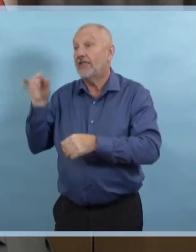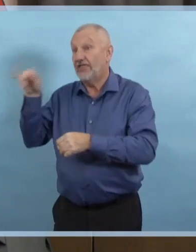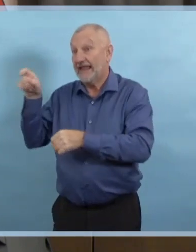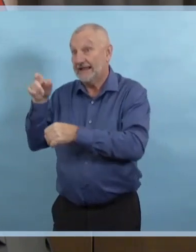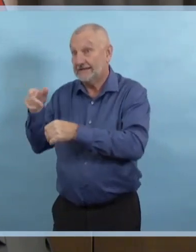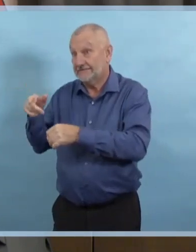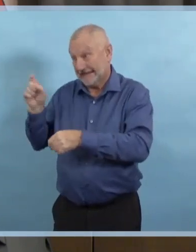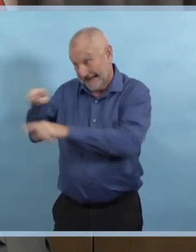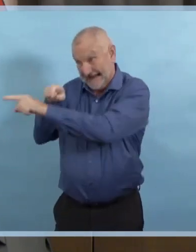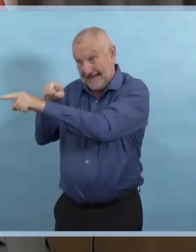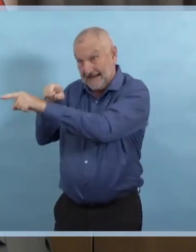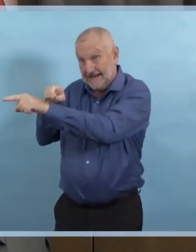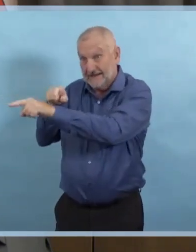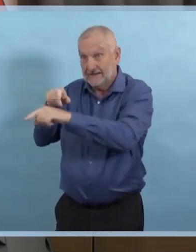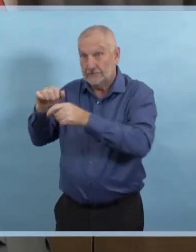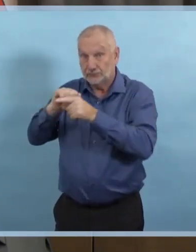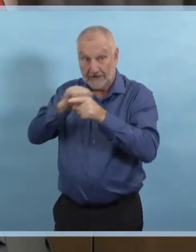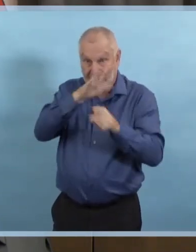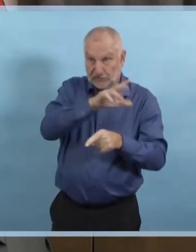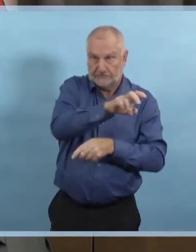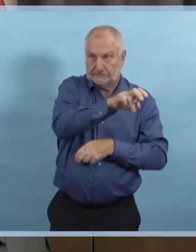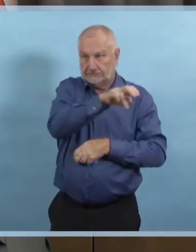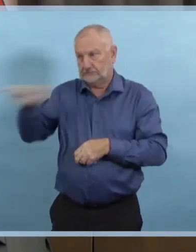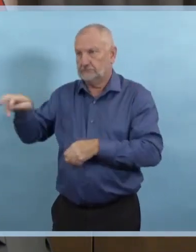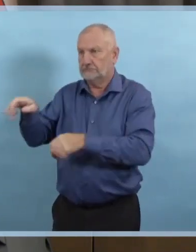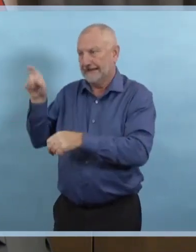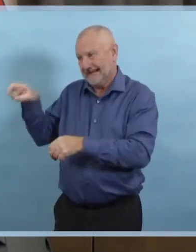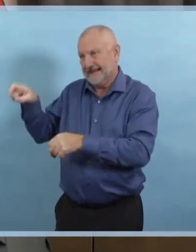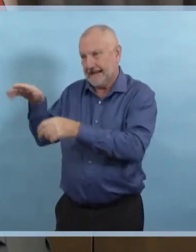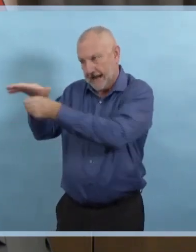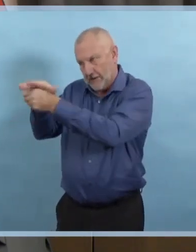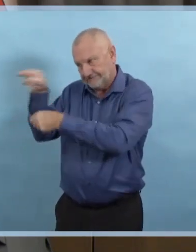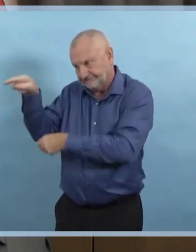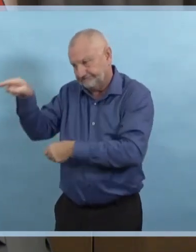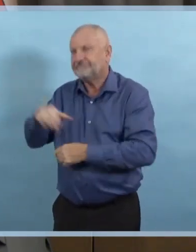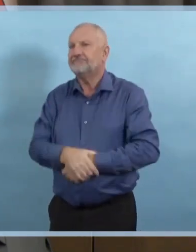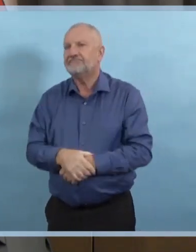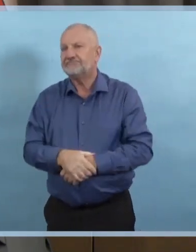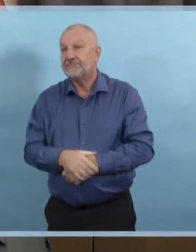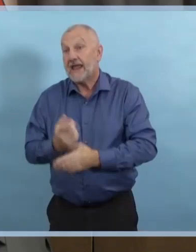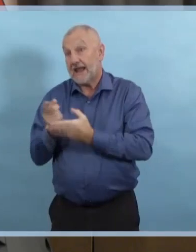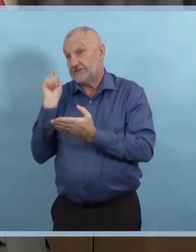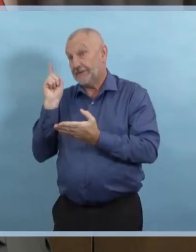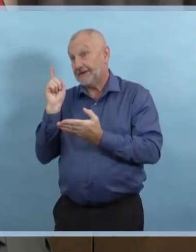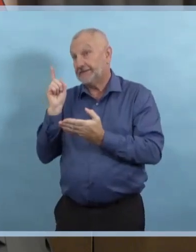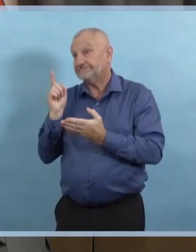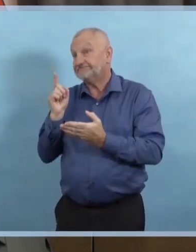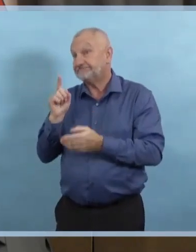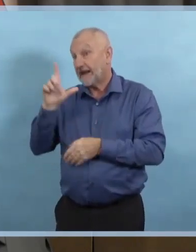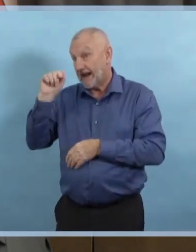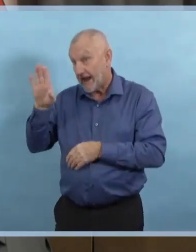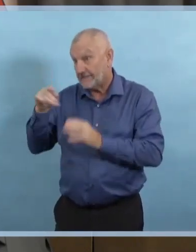le temps de résultat pour les échantillons en laboratoire a passé entre